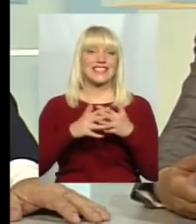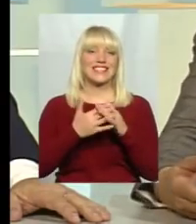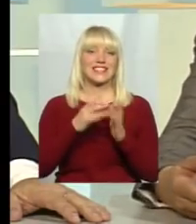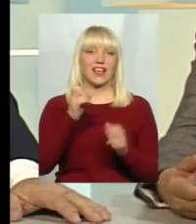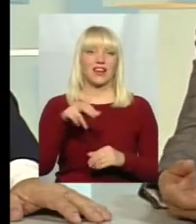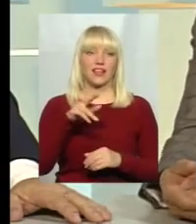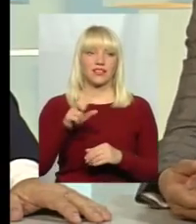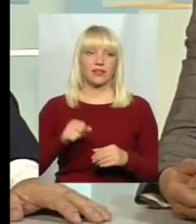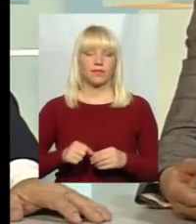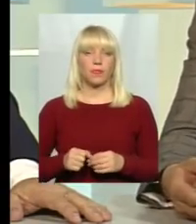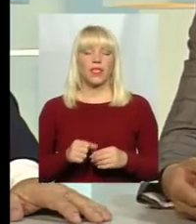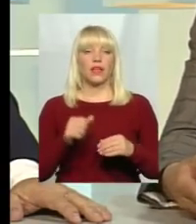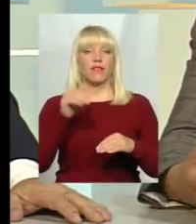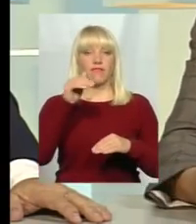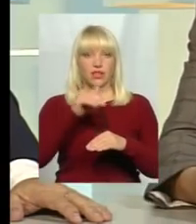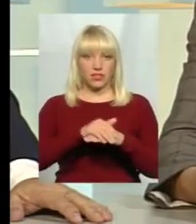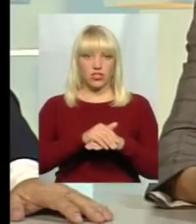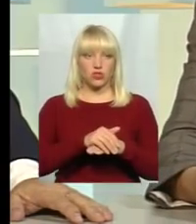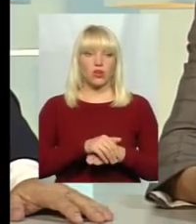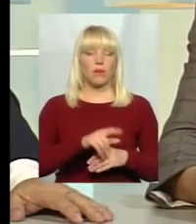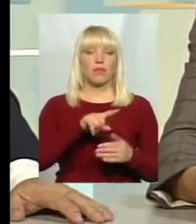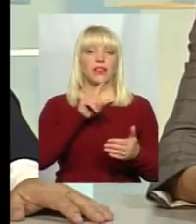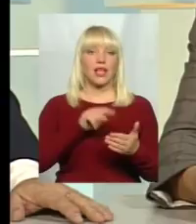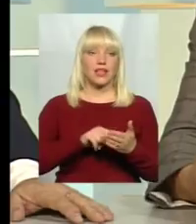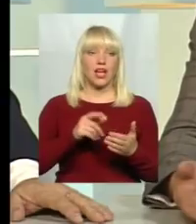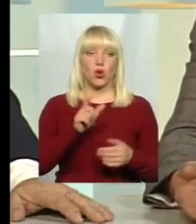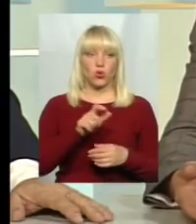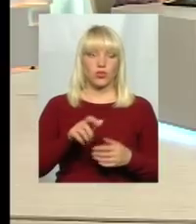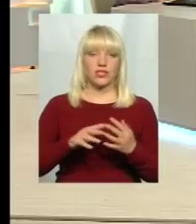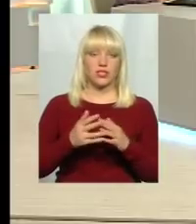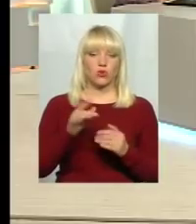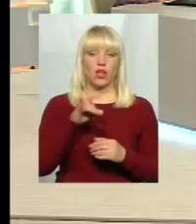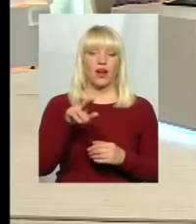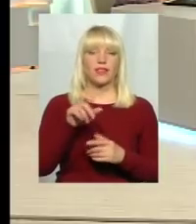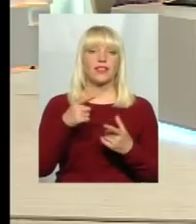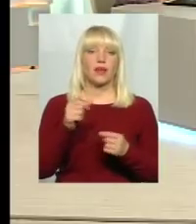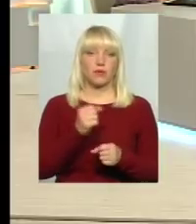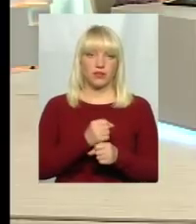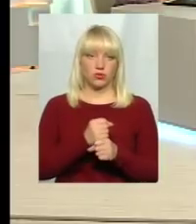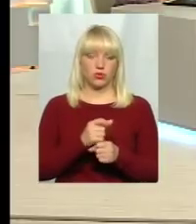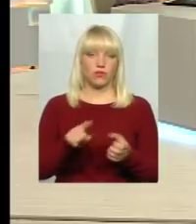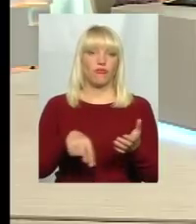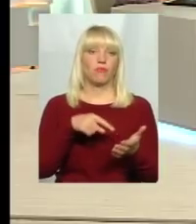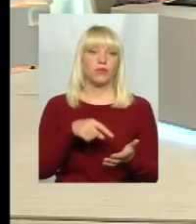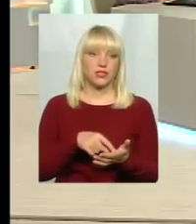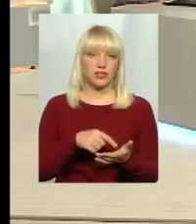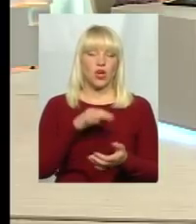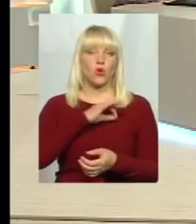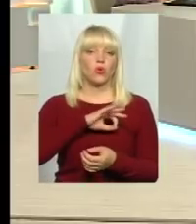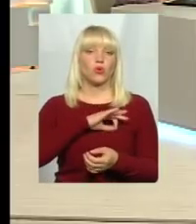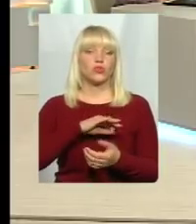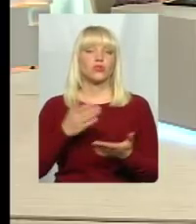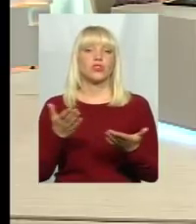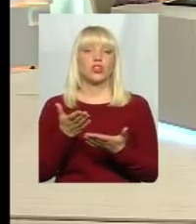це сільська рада. Питання, жителі тієї сільської ради де працюють? В місті. Користуються чиїми послугами? В